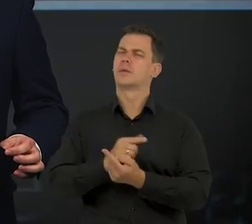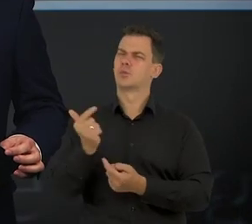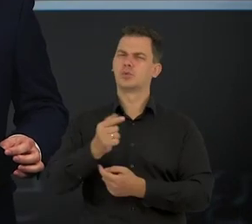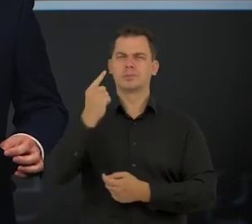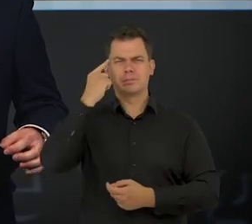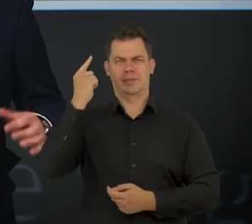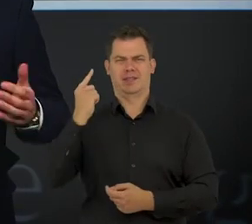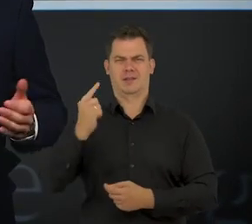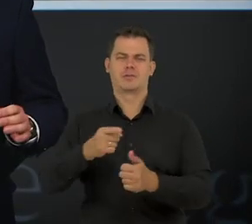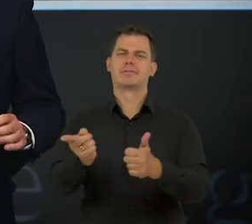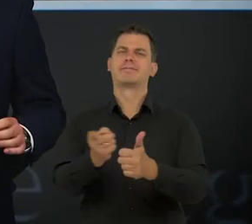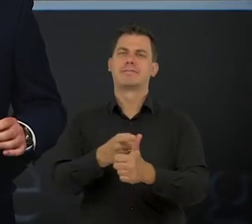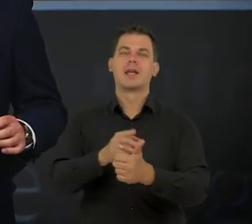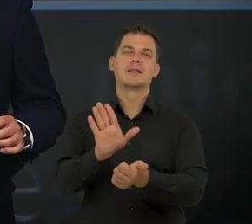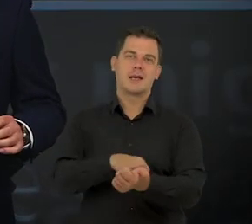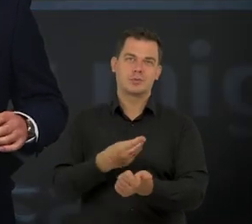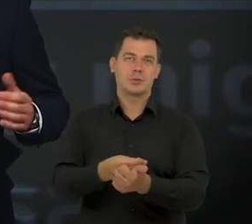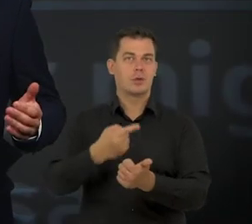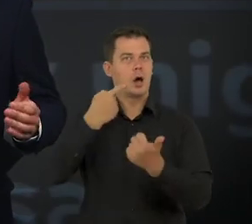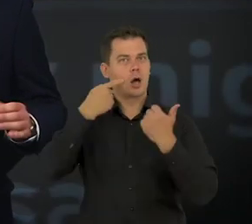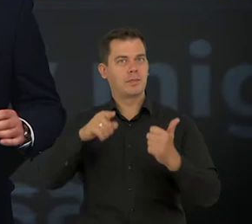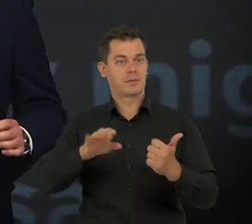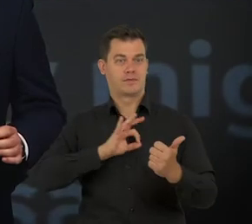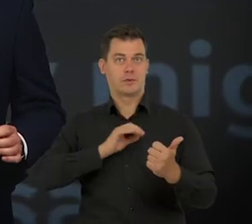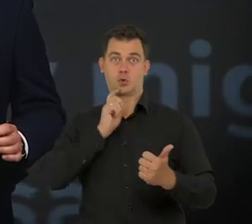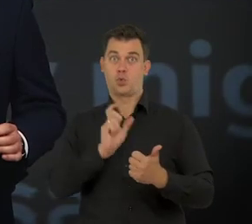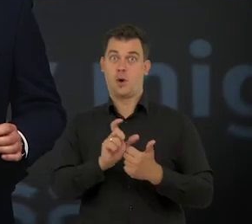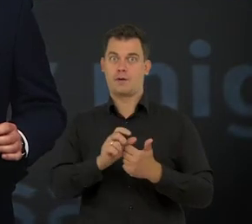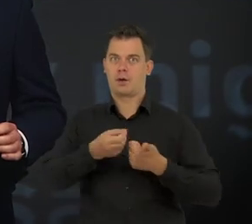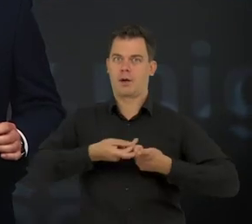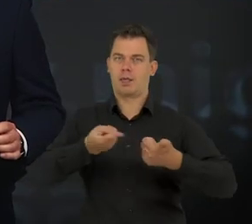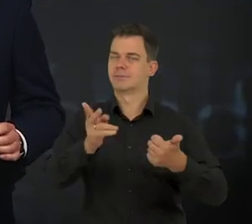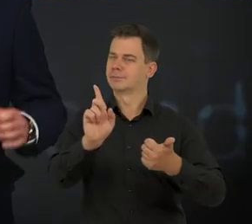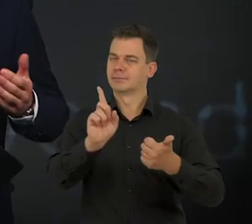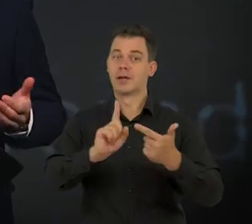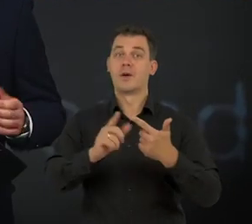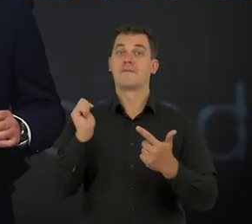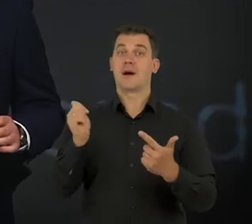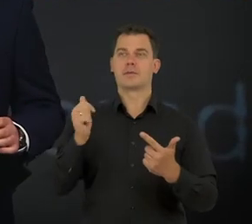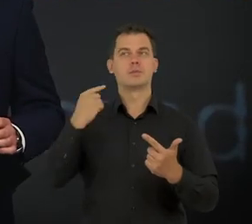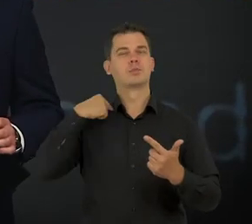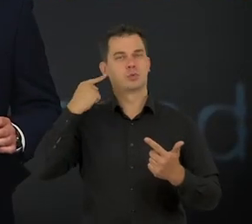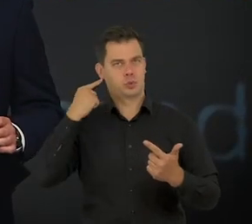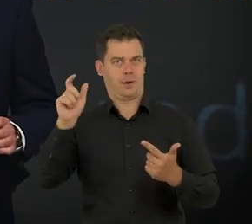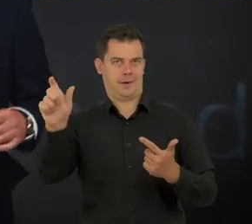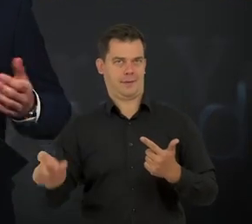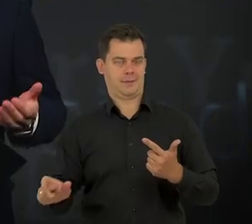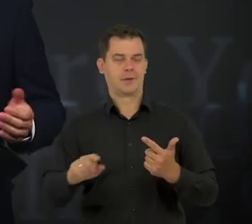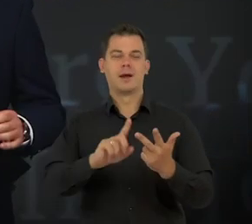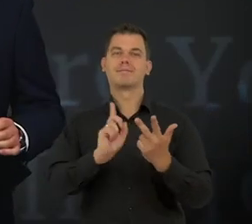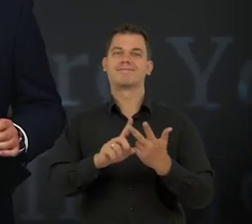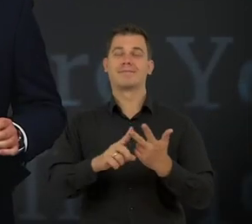wystarczy tak naprawdę pamiętać o kilku kwestiach. Są nimi m.in. odpowiedzialność za swoje słowa, zaufanie specjalistom, którzy znają się na